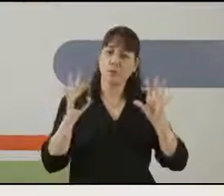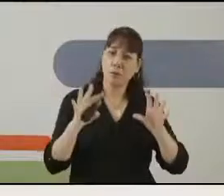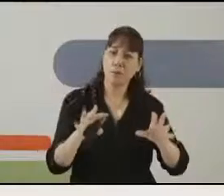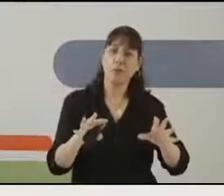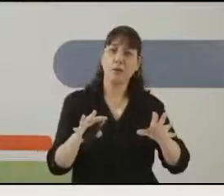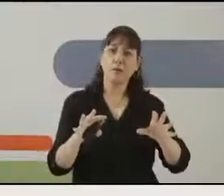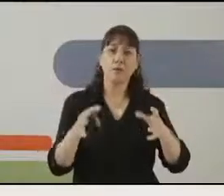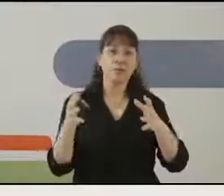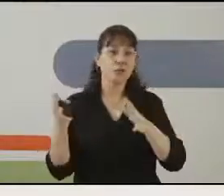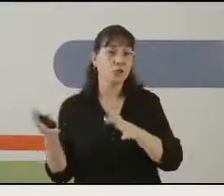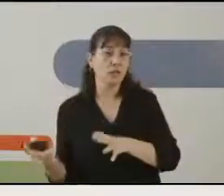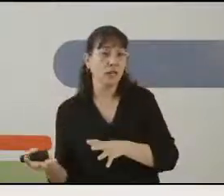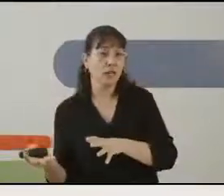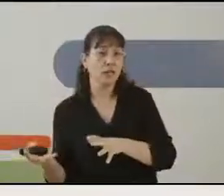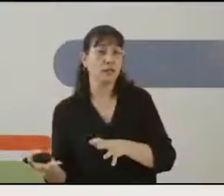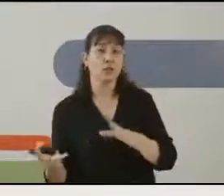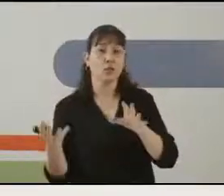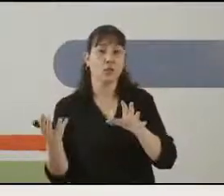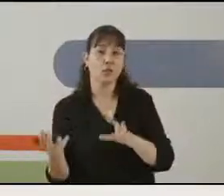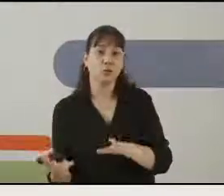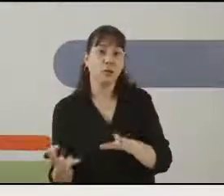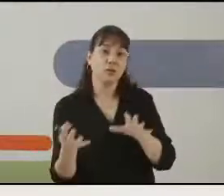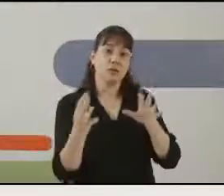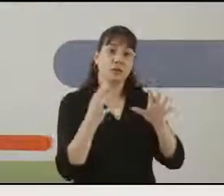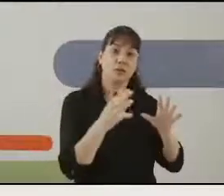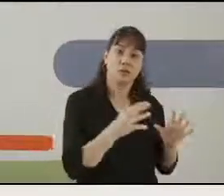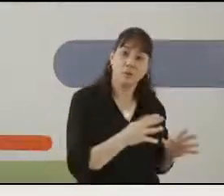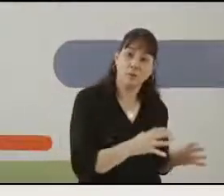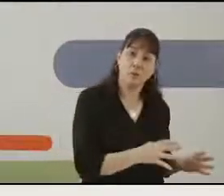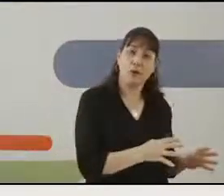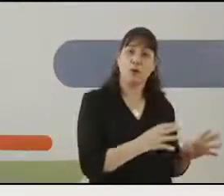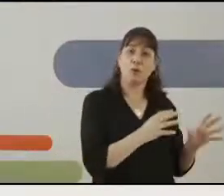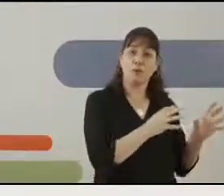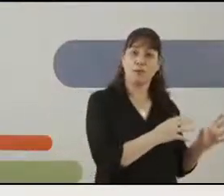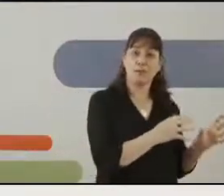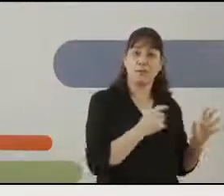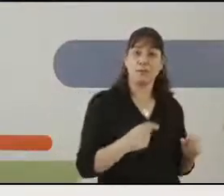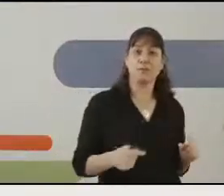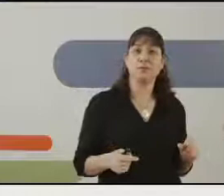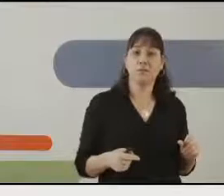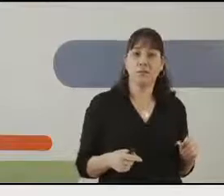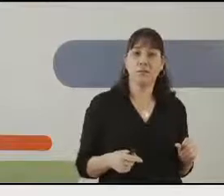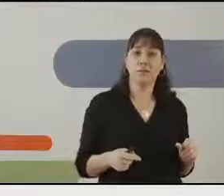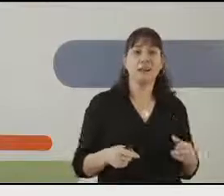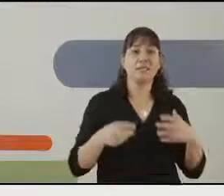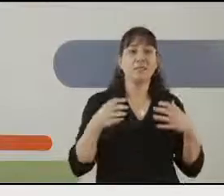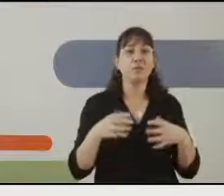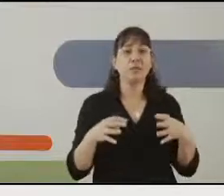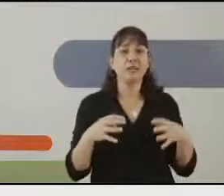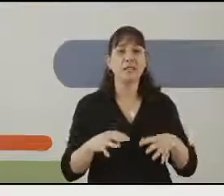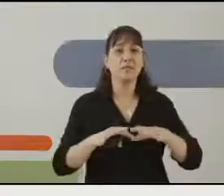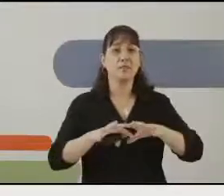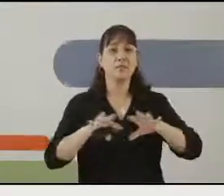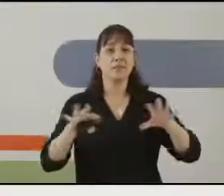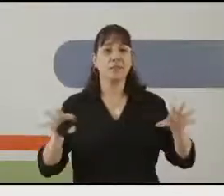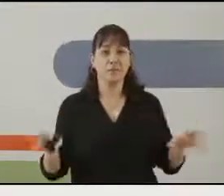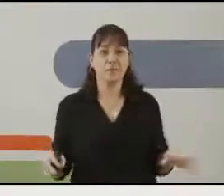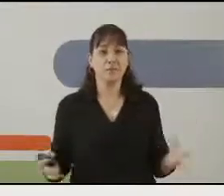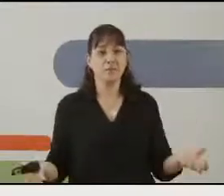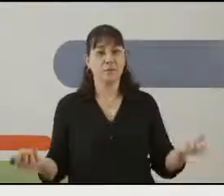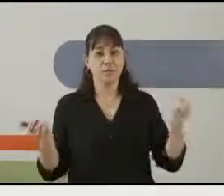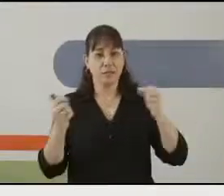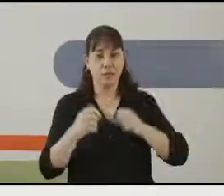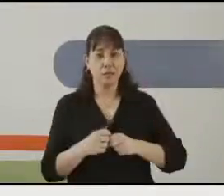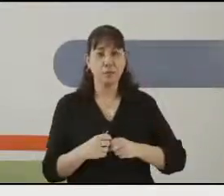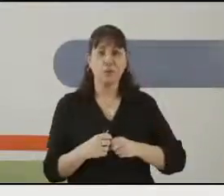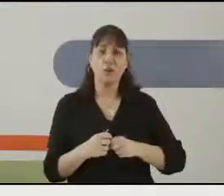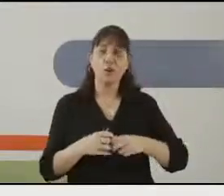שאנחנו שמים במקרר ויש כאלה שאנחנו אולי שמים בארון במזווה אז אנחנו בעצם מפרידים